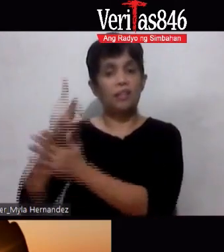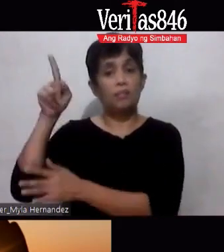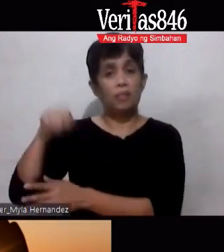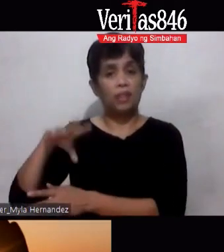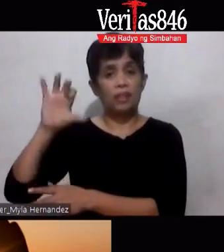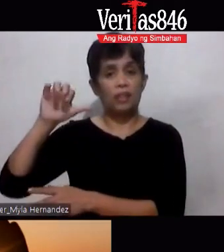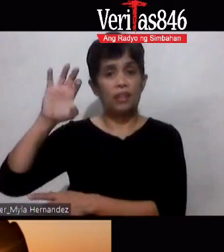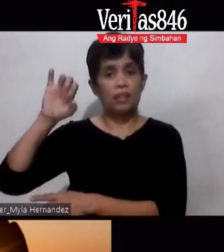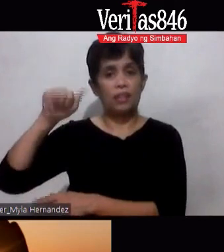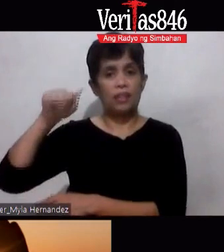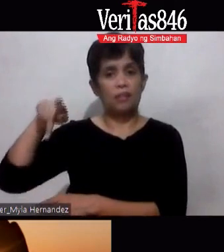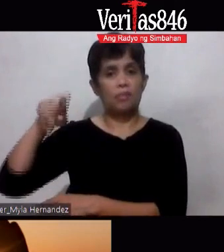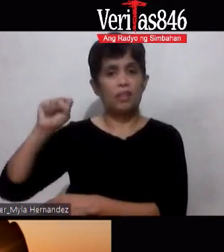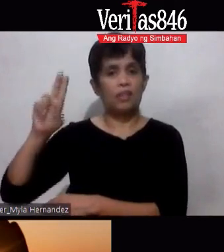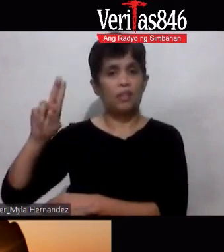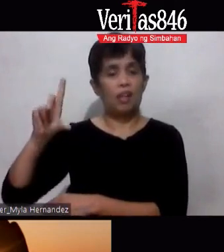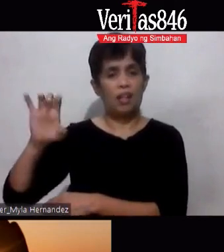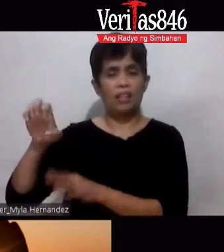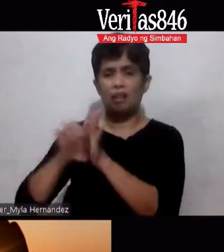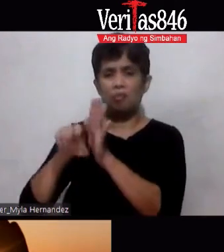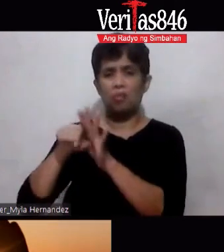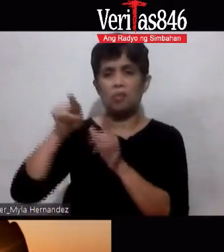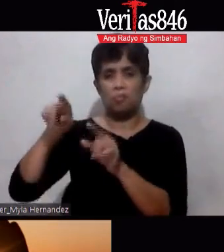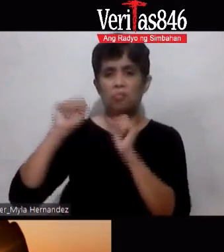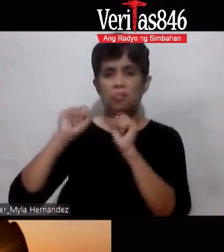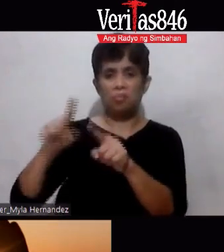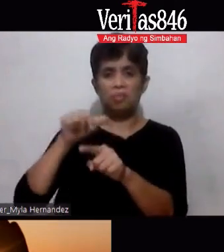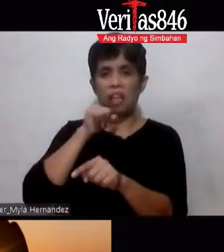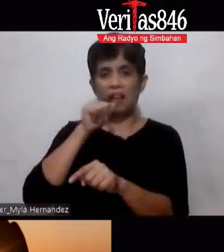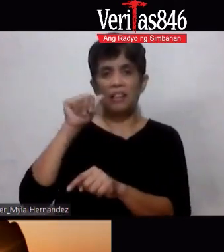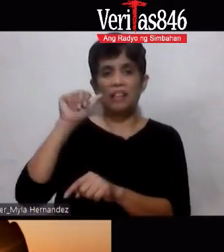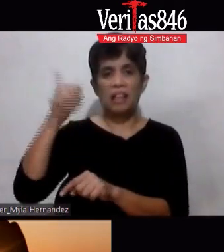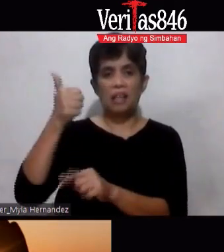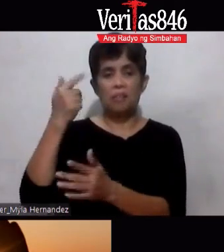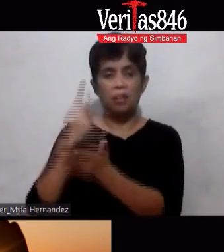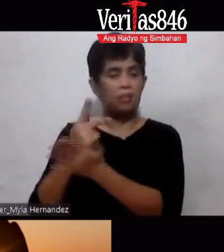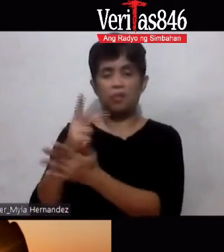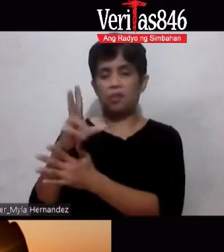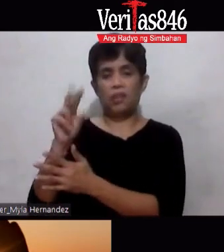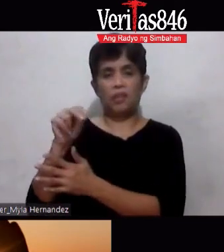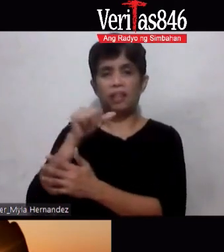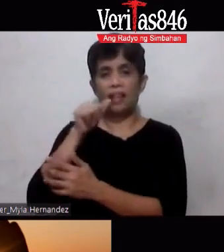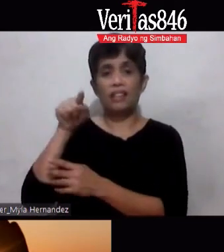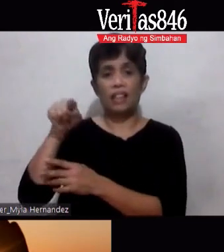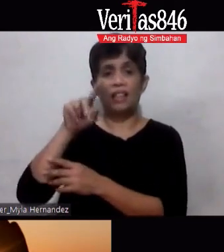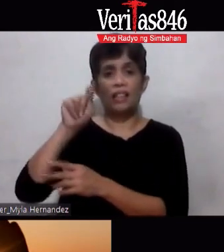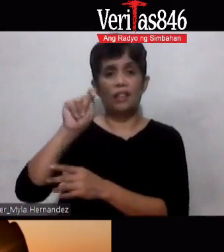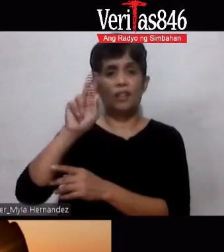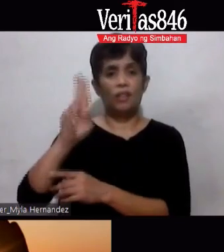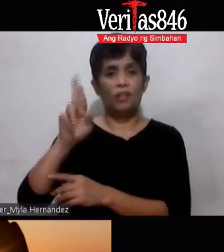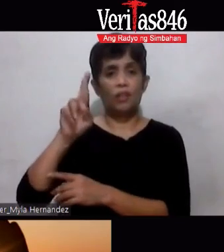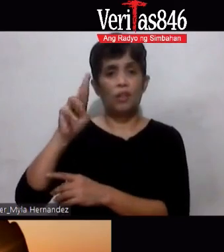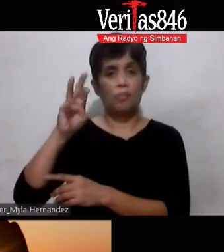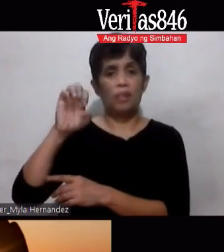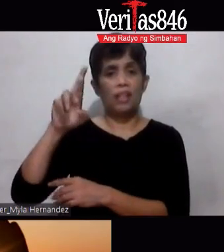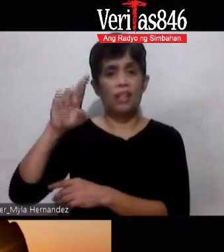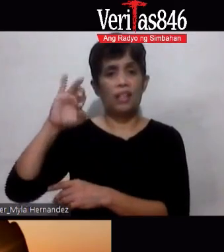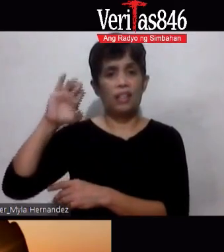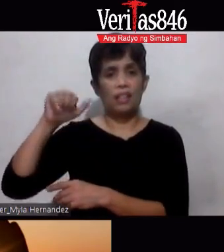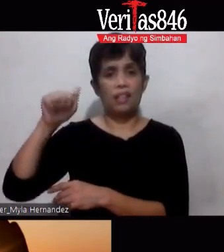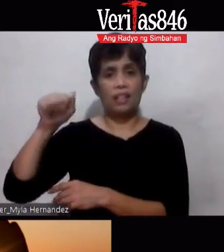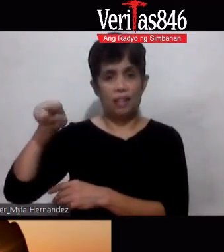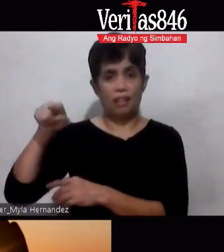sa inyo ay hindi 10 pesos per capsule hindi po yung Turmerica Plus yung Guya Max ay Guya Max yung mga